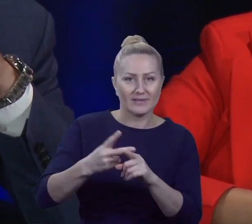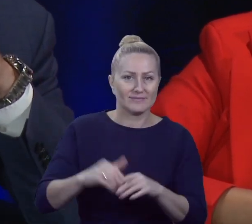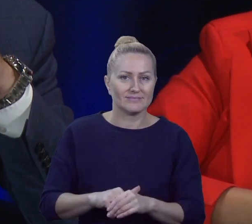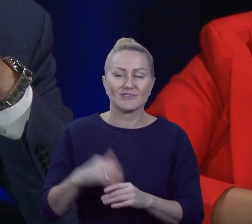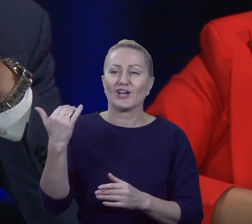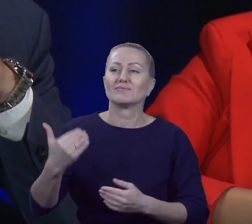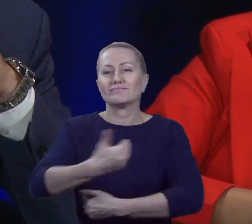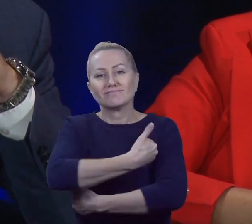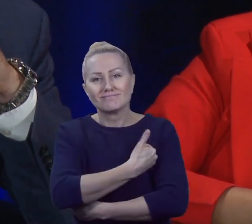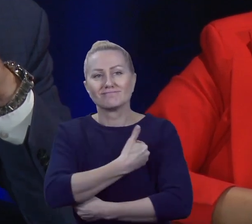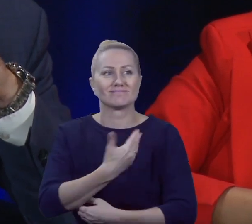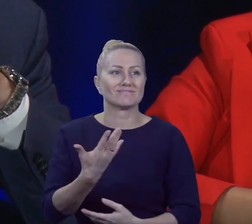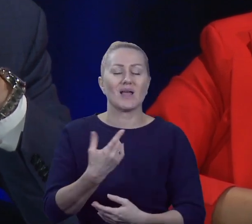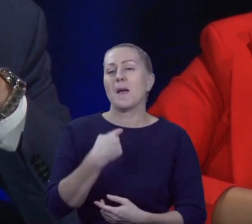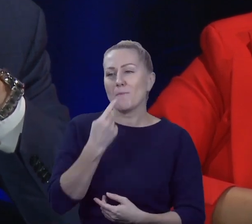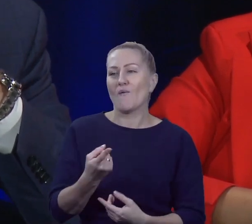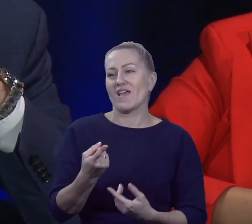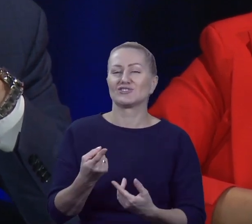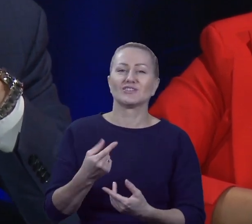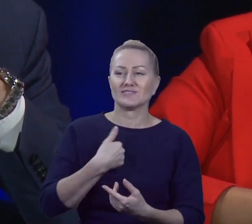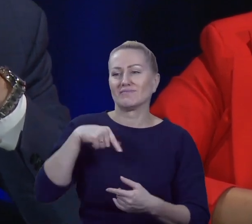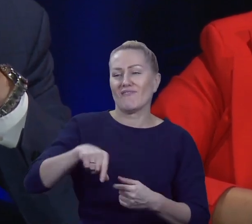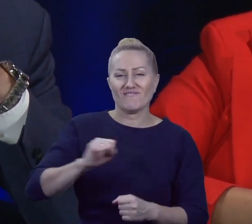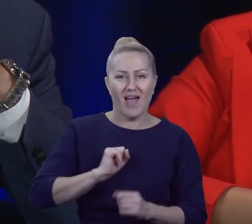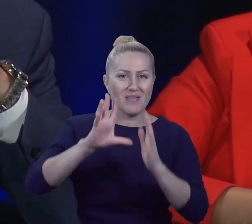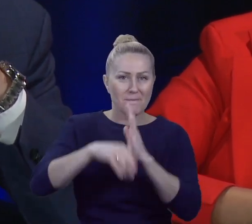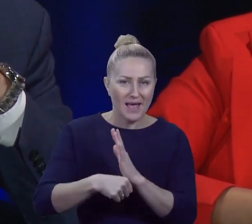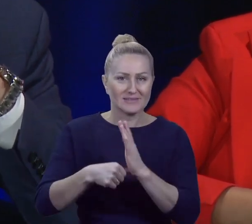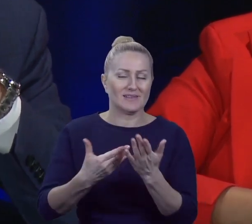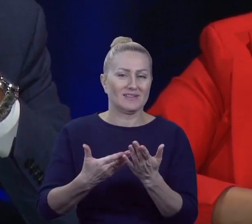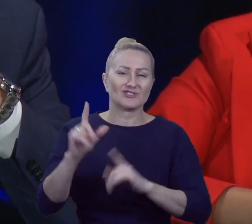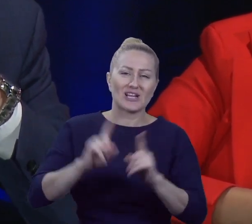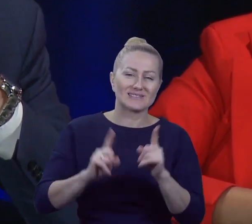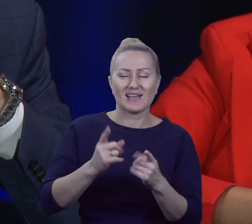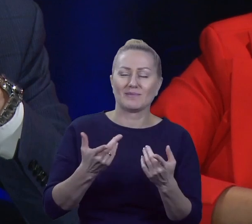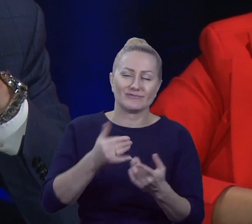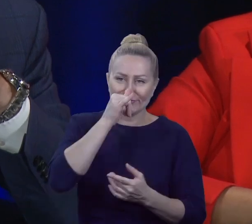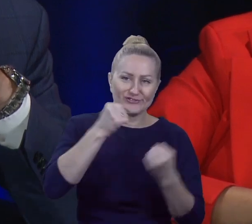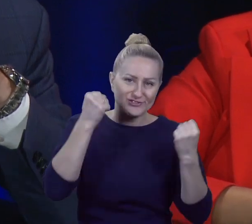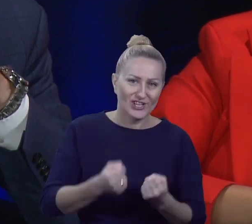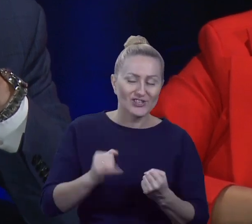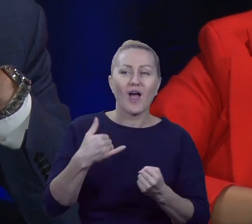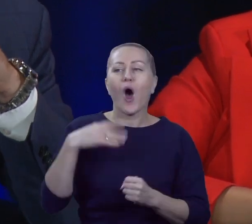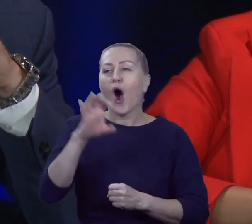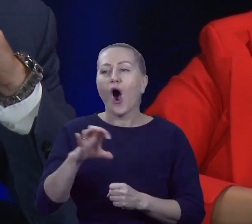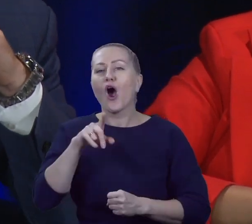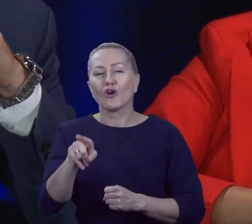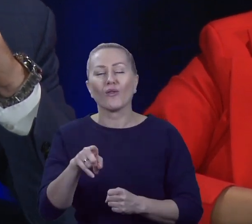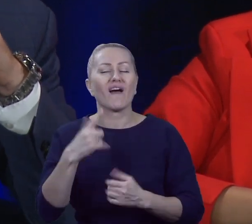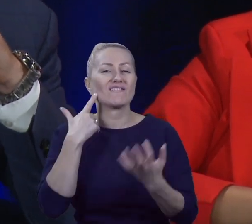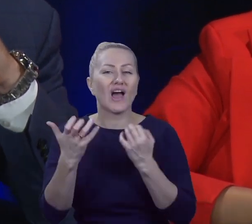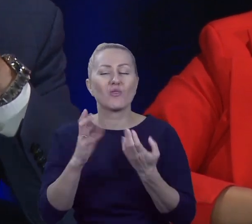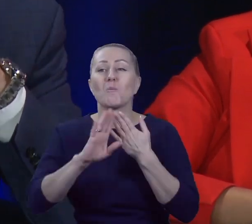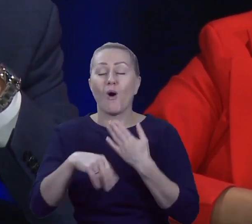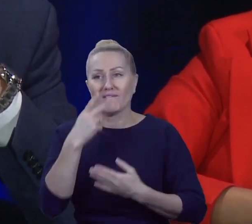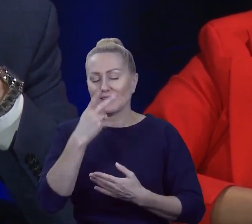przytulić się, powiedzieć, żyję w fajnym mieście, nieraz ciężko jest to powiedzieć, jak się obejrzy wiadomości w fajnym kraju i